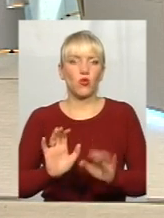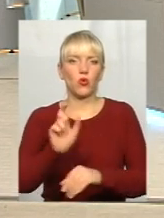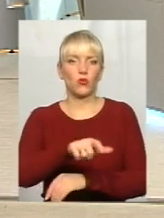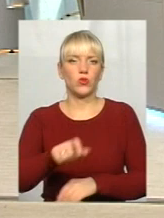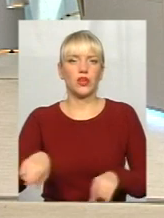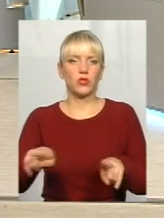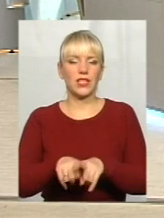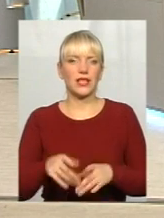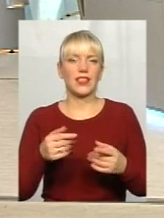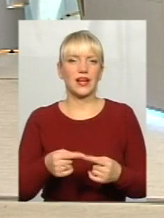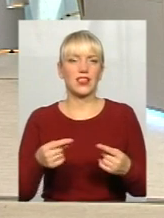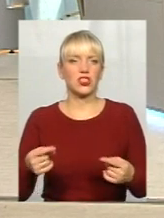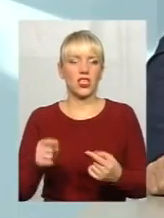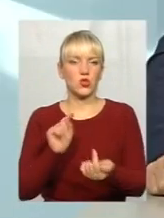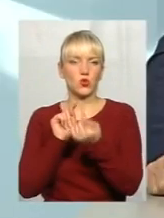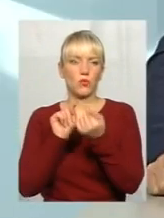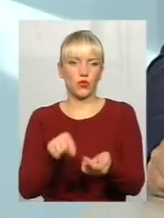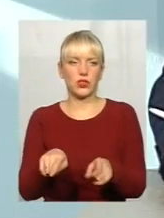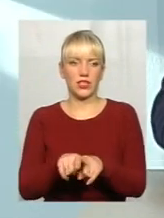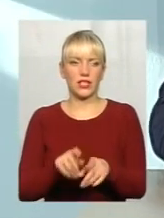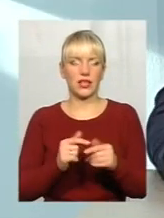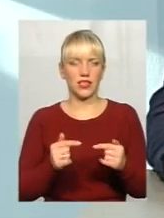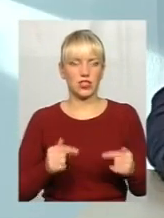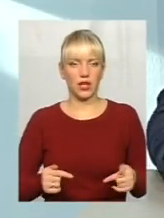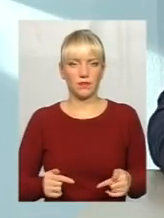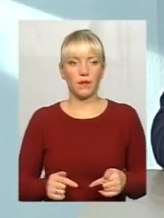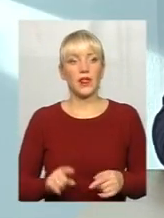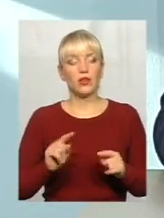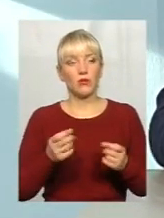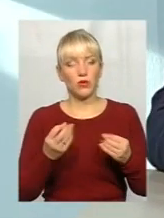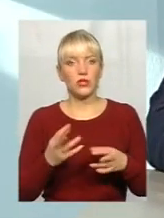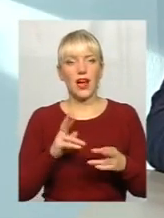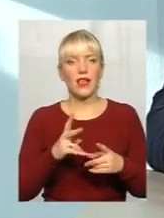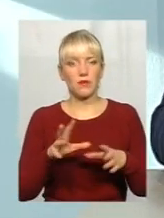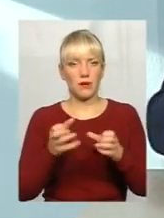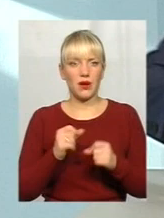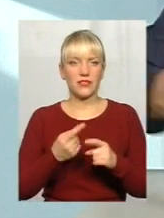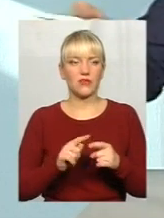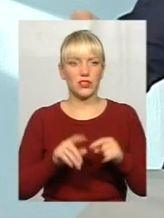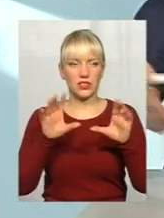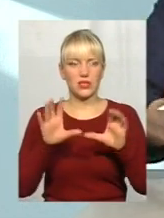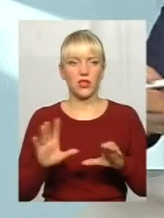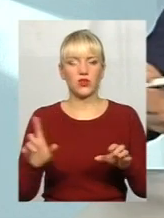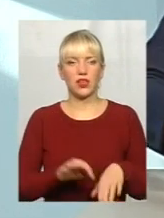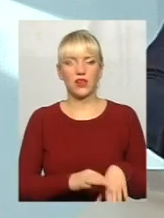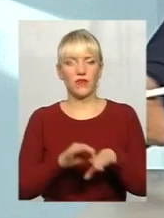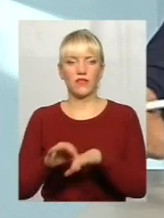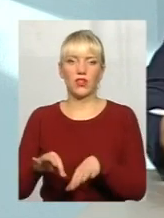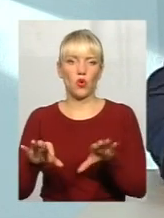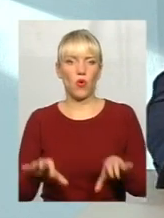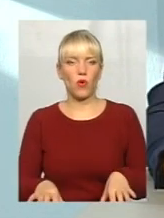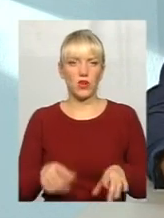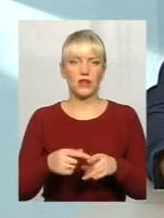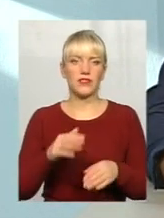речей таких, знаєте, супротово до цих речей. Тому просто, а як приймався оцей закон, яким вивели голів адміністрації